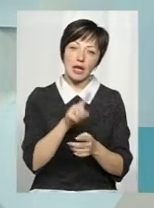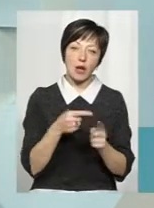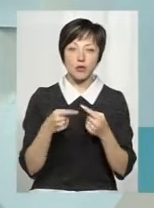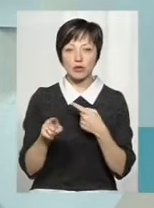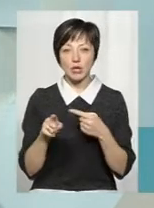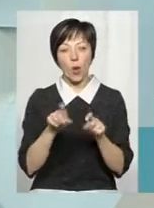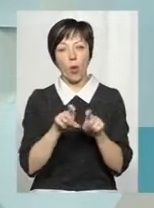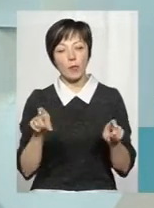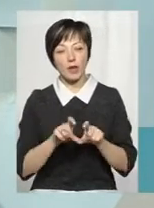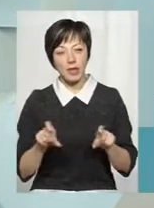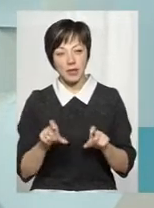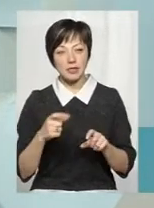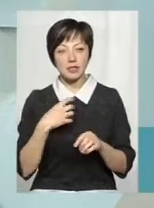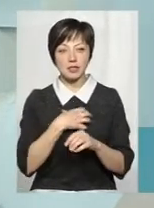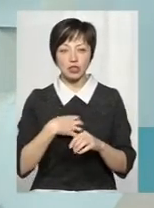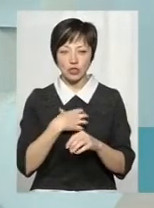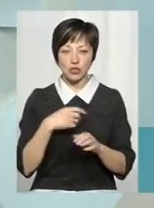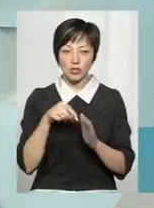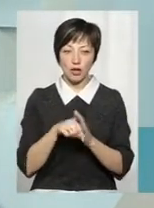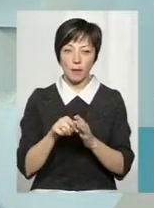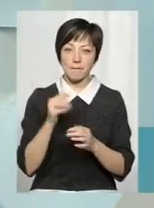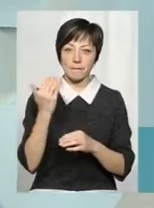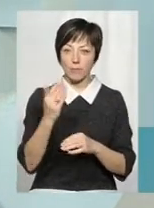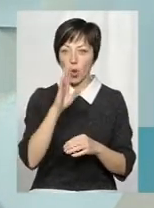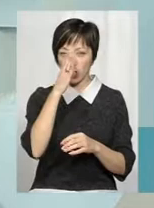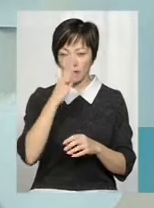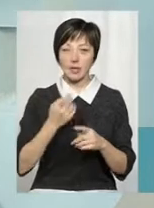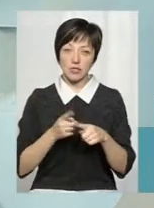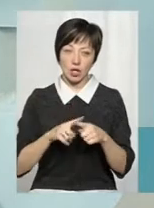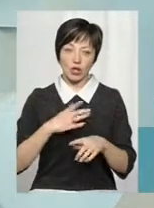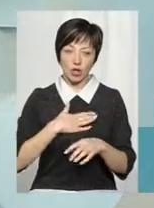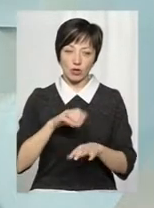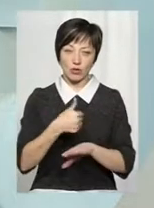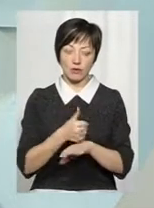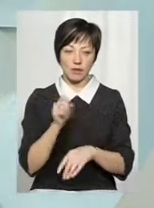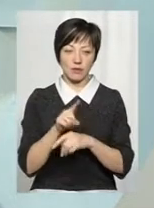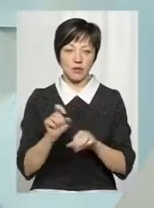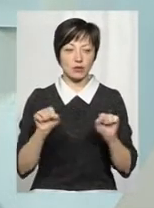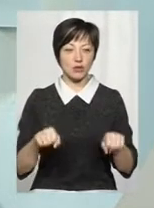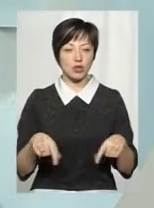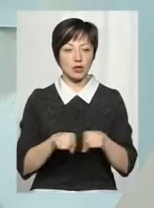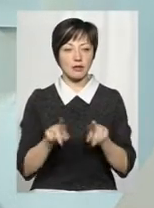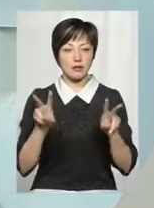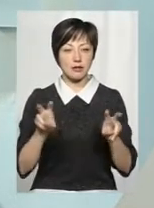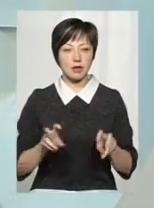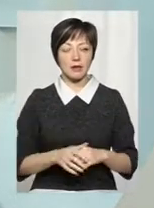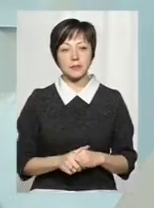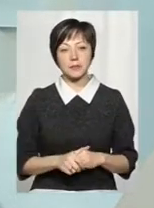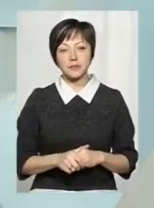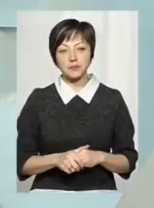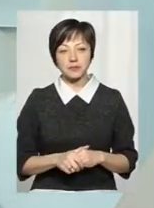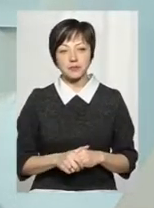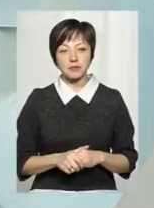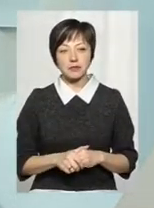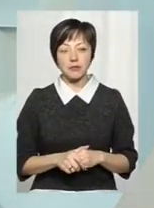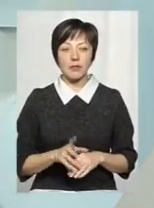інших об'єктів стратегічного значення противника. Оце наша основна задача, можна так сказати. А от